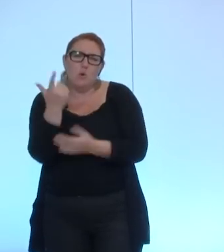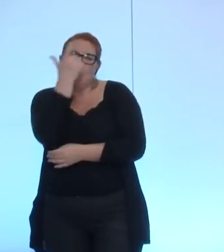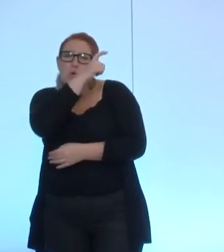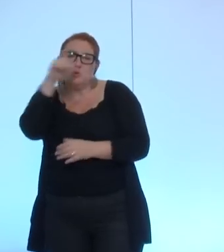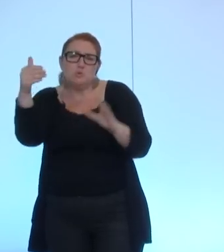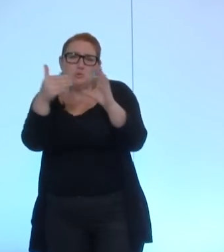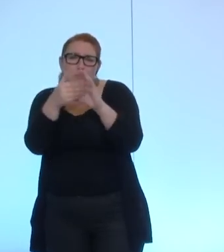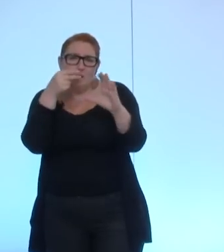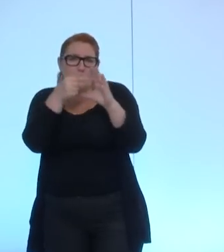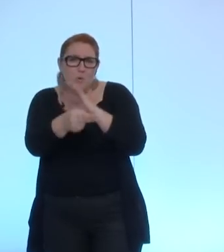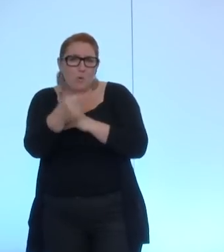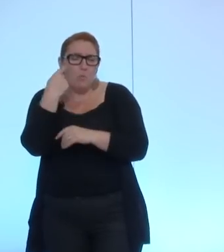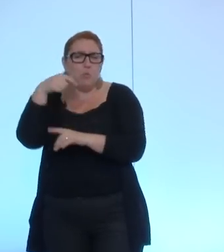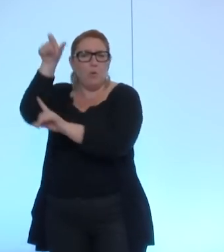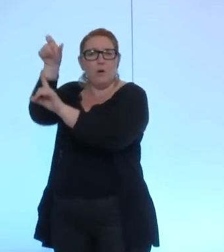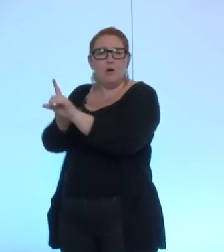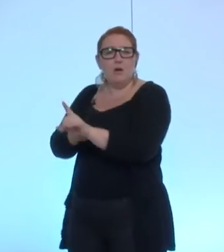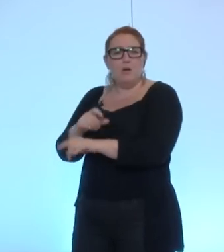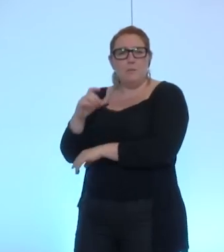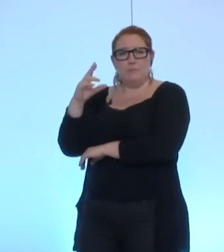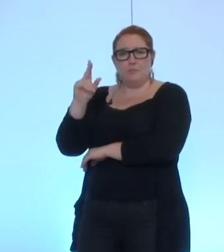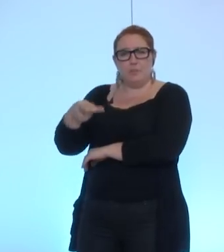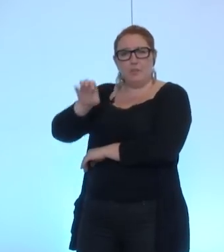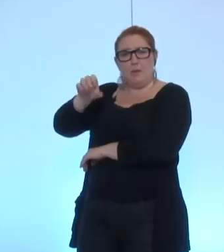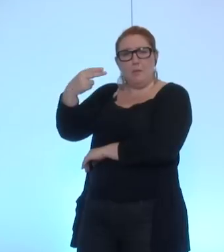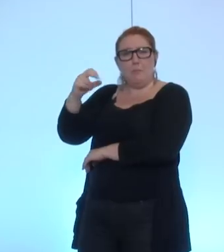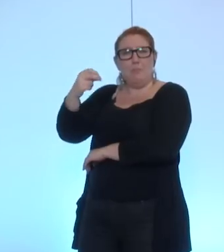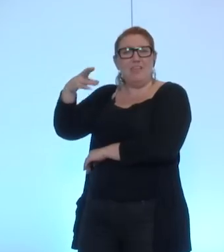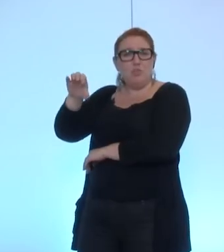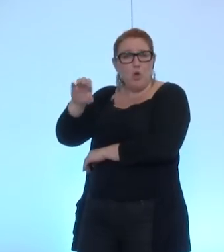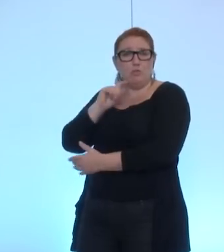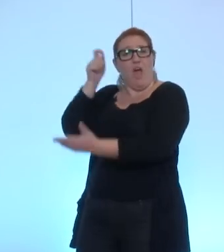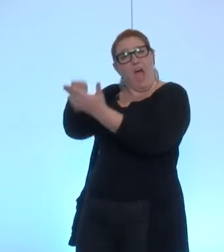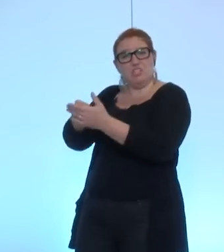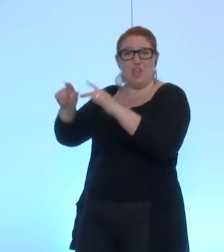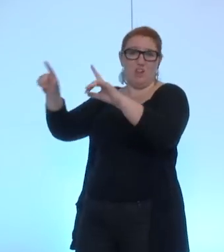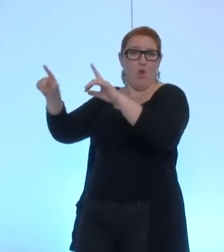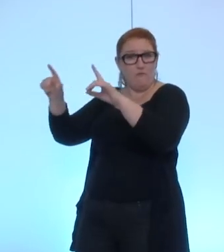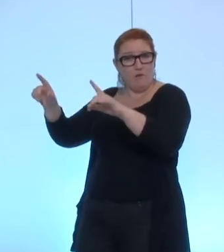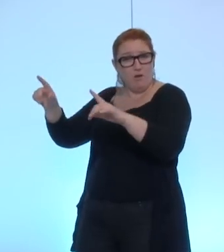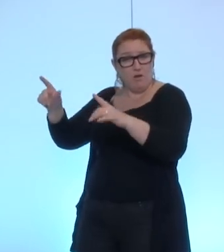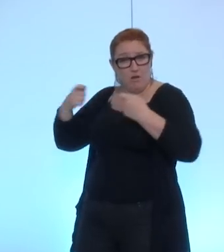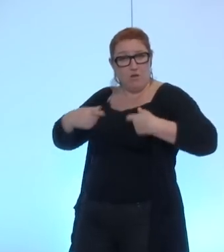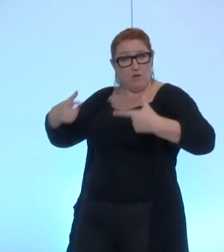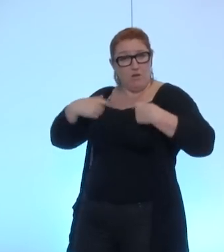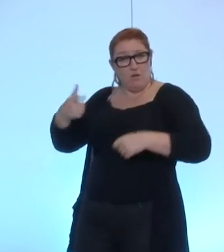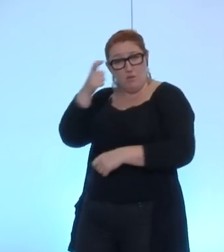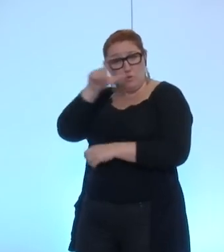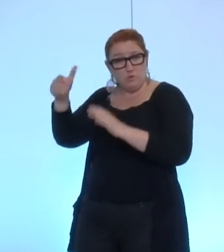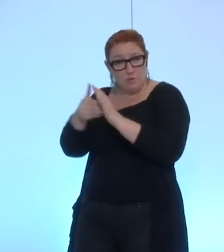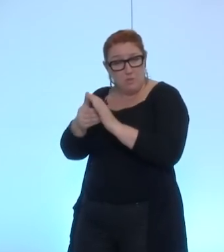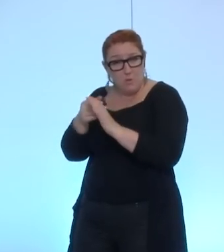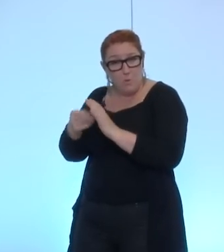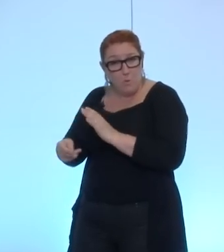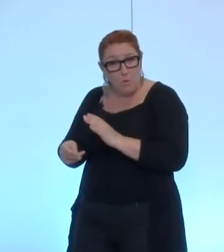pour acheter une oeuvre de chez Giuseppe Pénone nous pensons que cette oeuvre que nous pensons que cette somme est ridicule